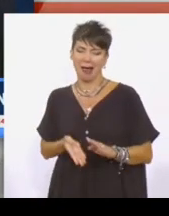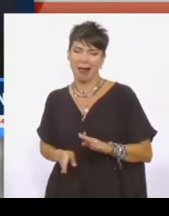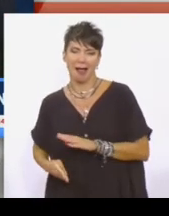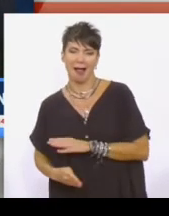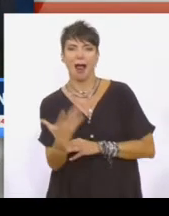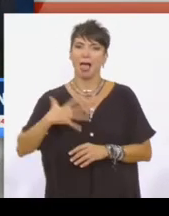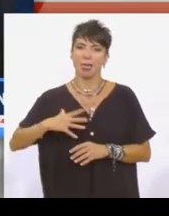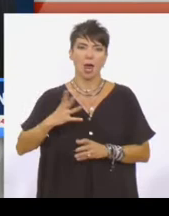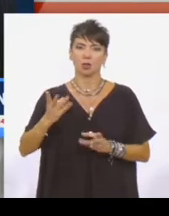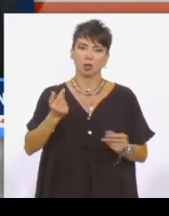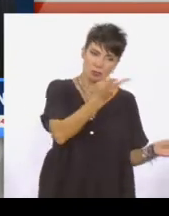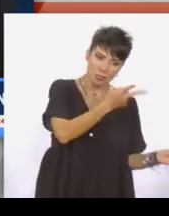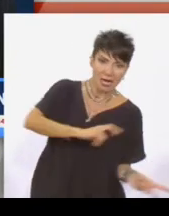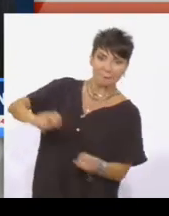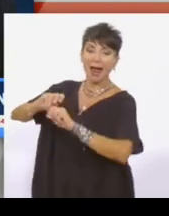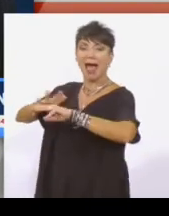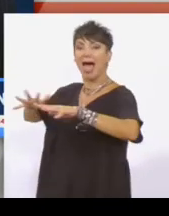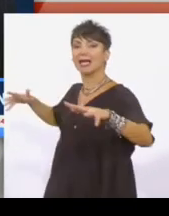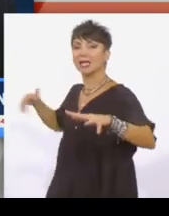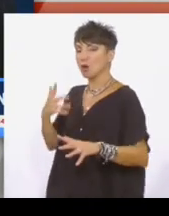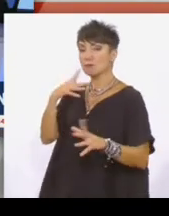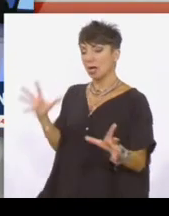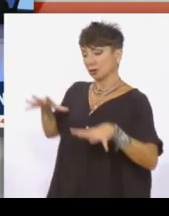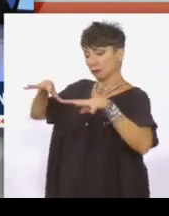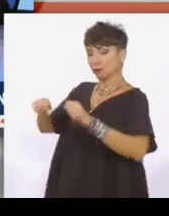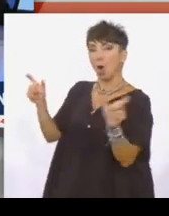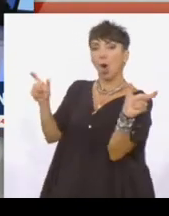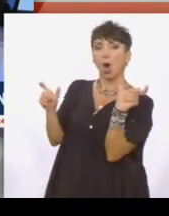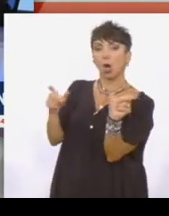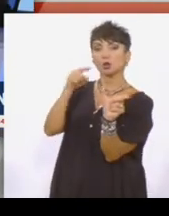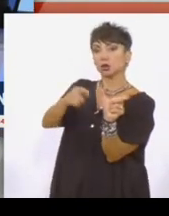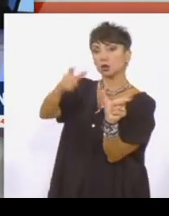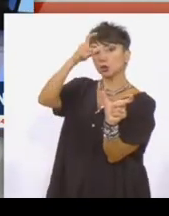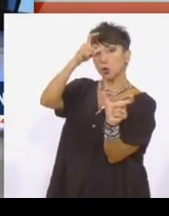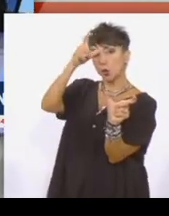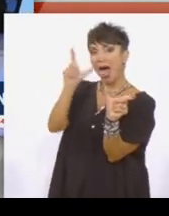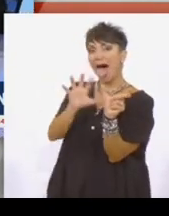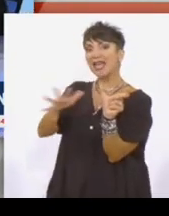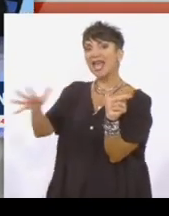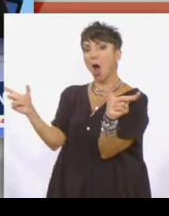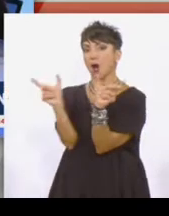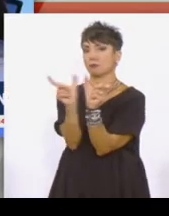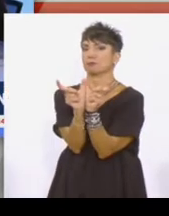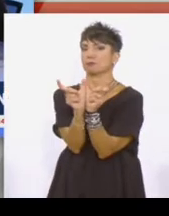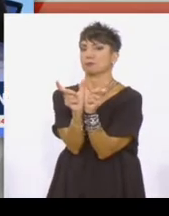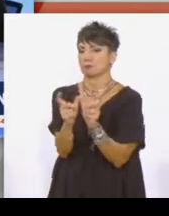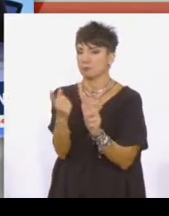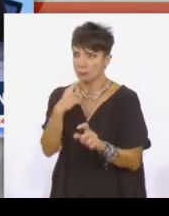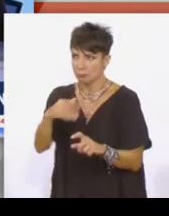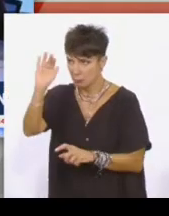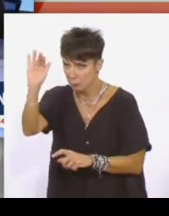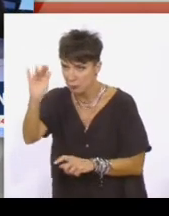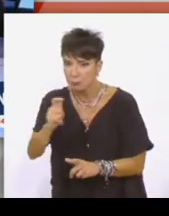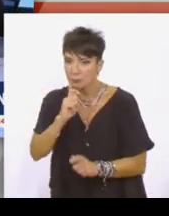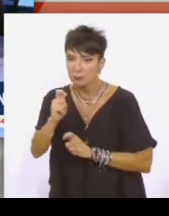ουσιαστικά να κατοχυρώσει δικαιώματα στο Αιγαίο. Απορώ πως οι κυβερνητικοί δεν το είδανε. Το ρώτησα και μου είπαν ότι δεν